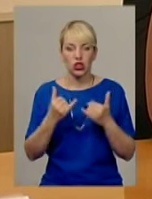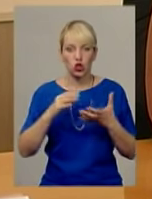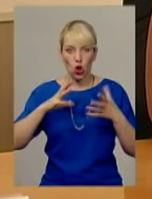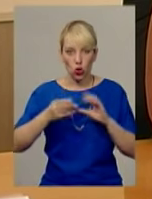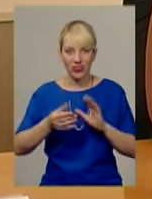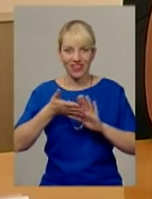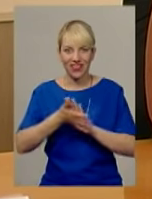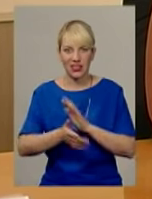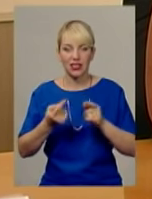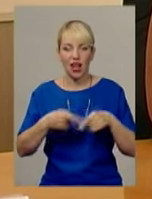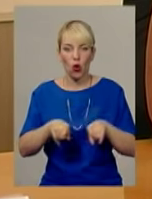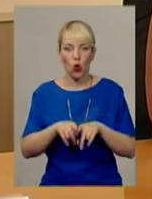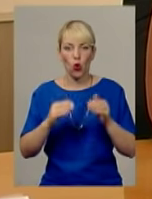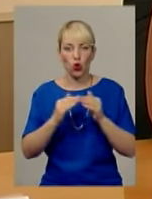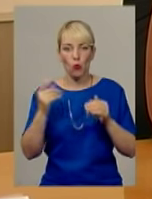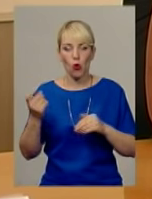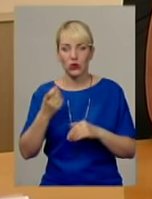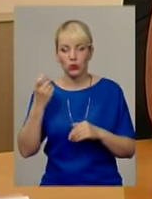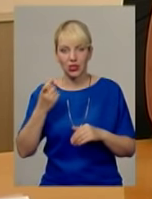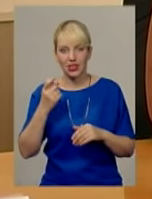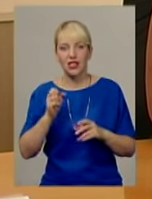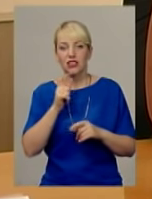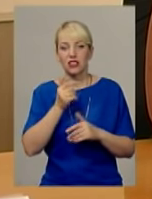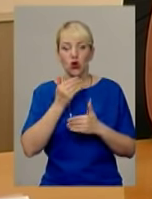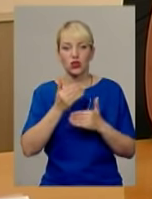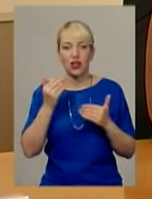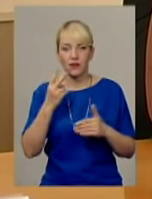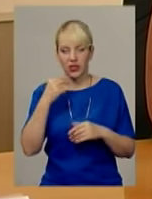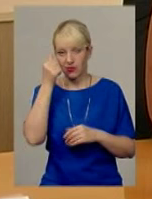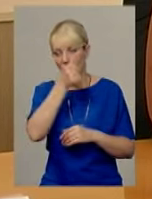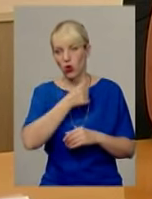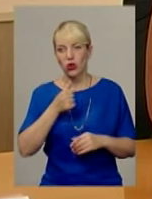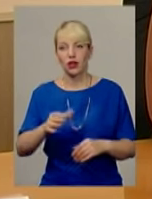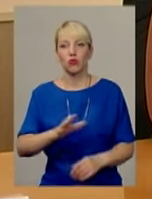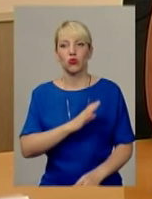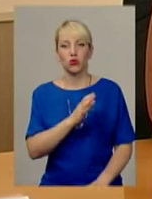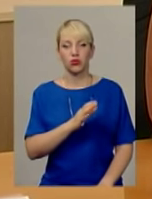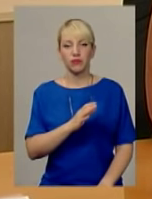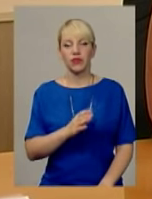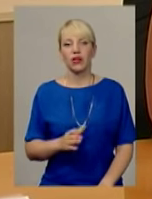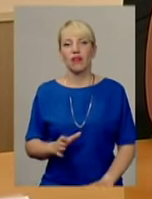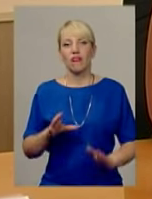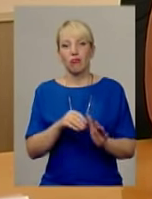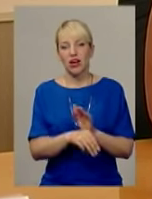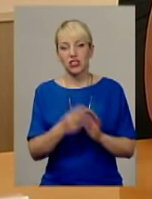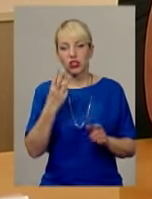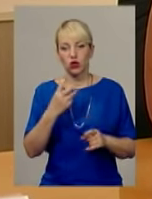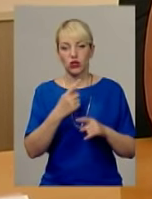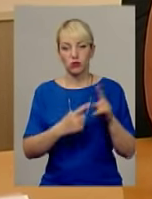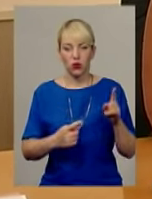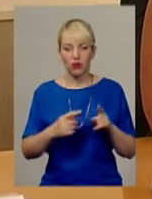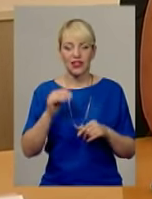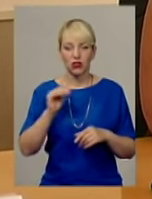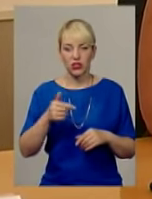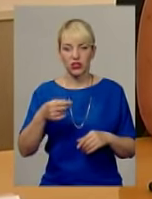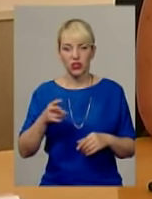домогосподарства в середньому за місяць, за останні два роки, були в межах 3,5 тисяч